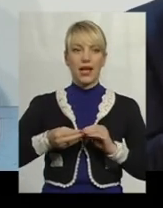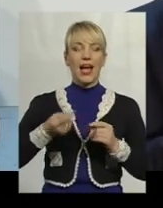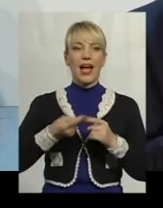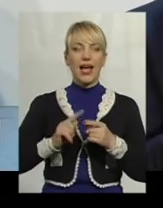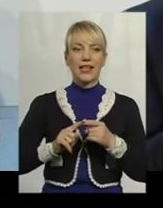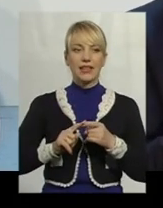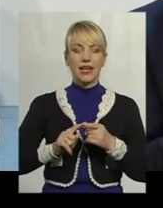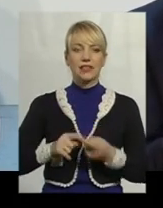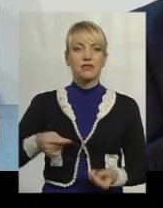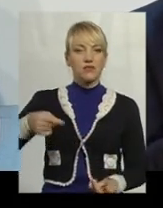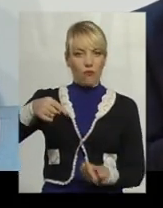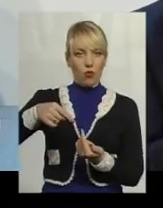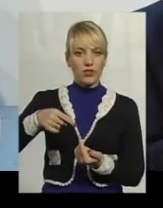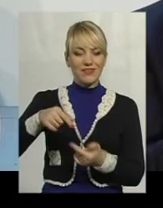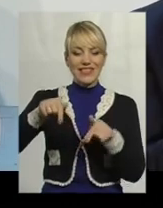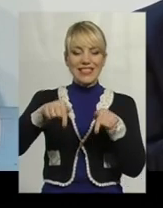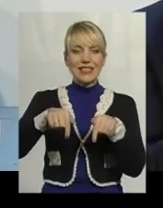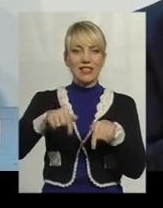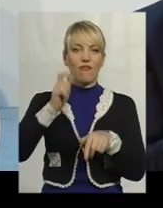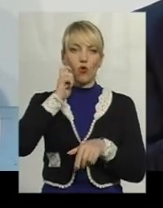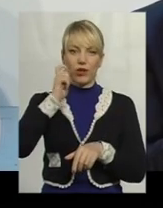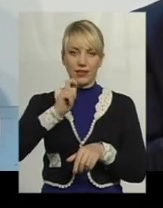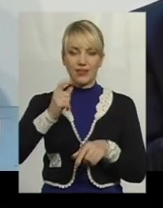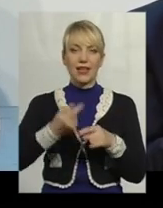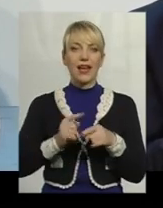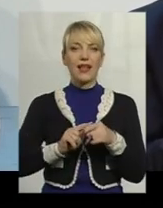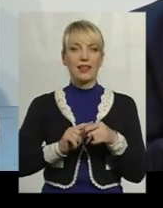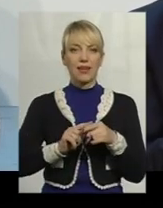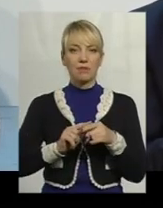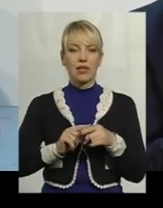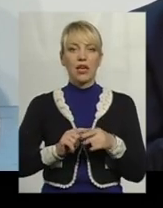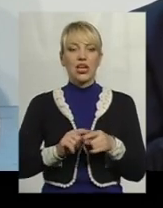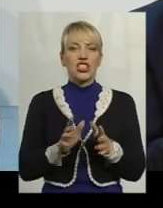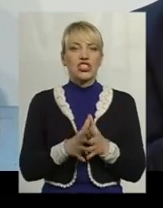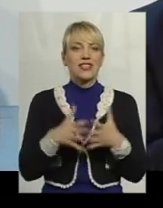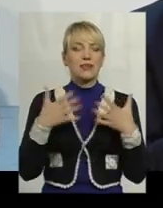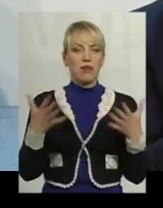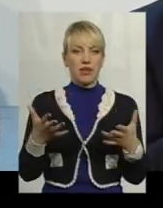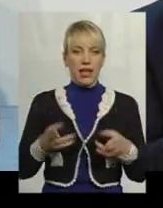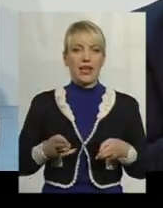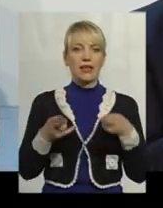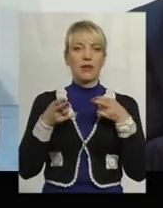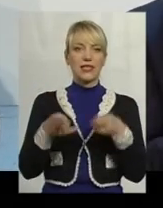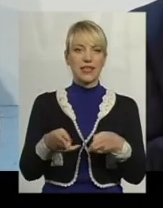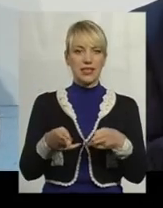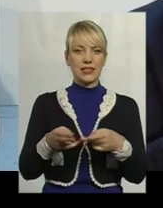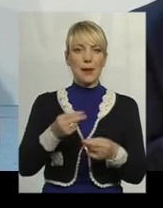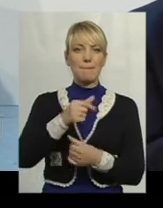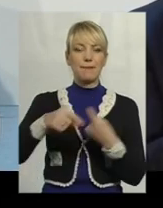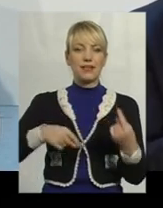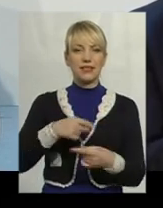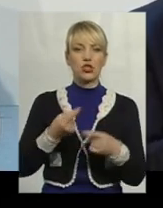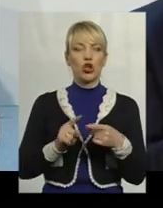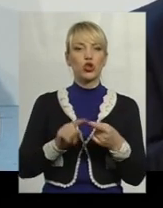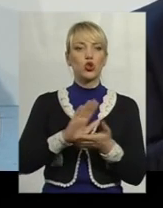дуже цікаво в Україні, це все-таки чрезмерна криміналізація бізнесу. Цю ситуацію